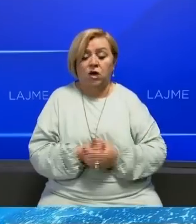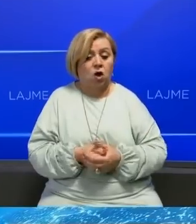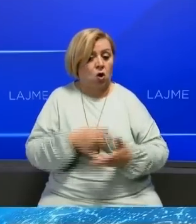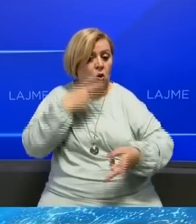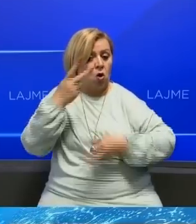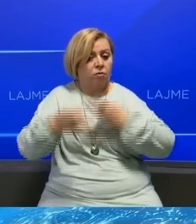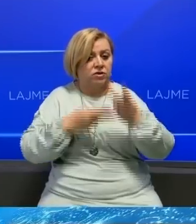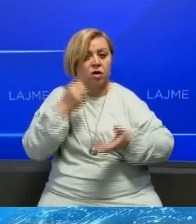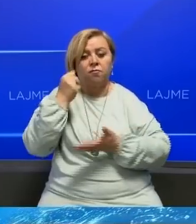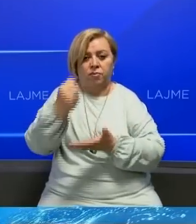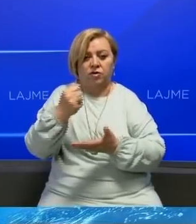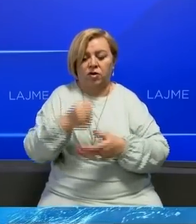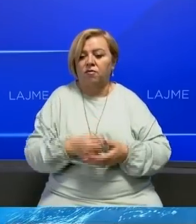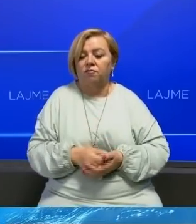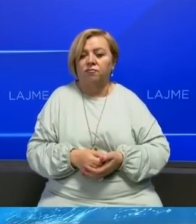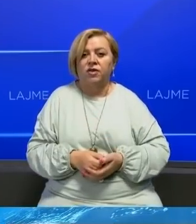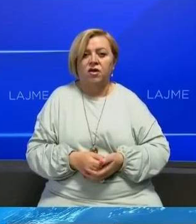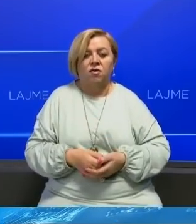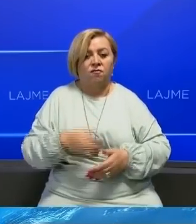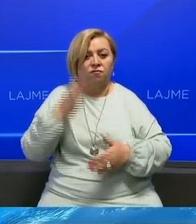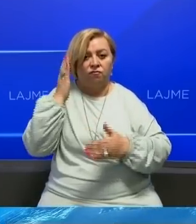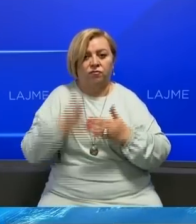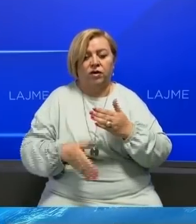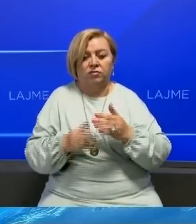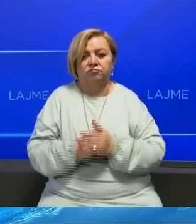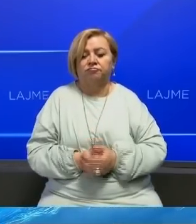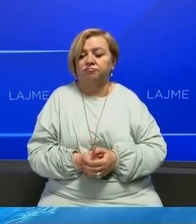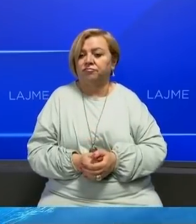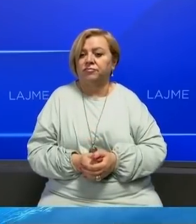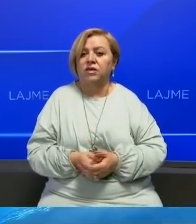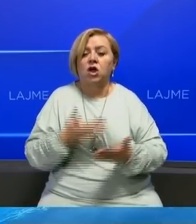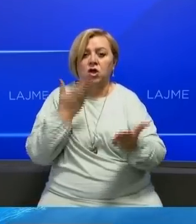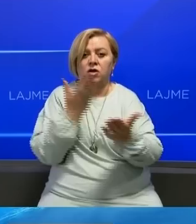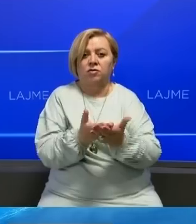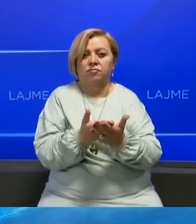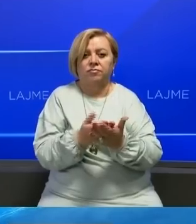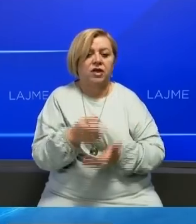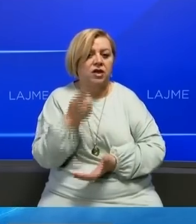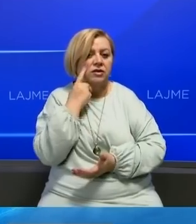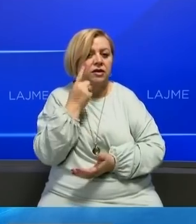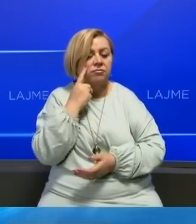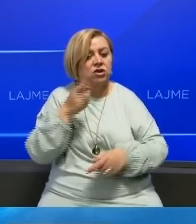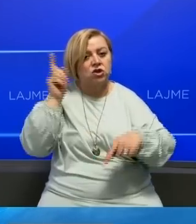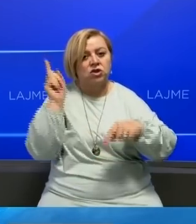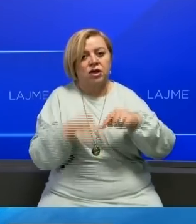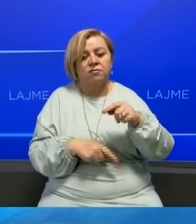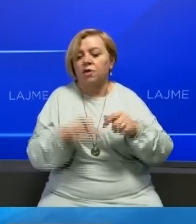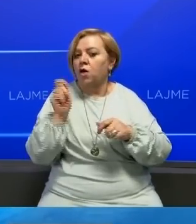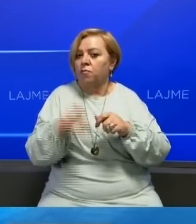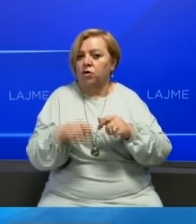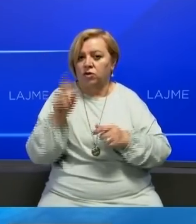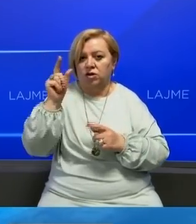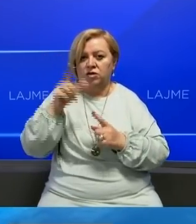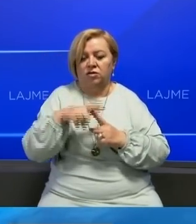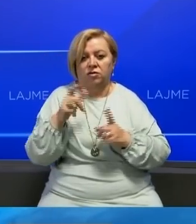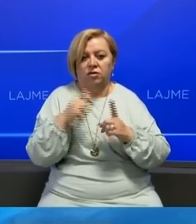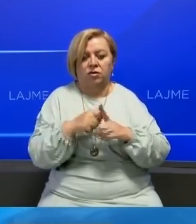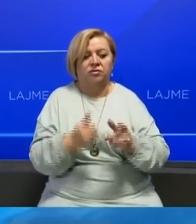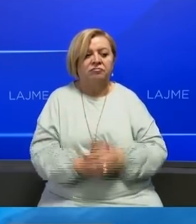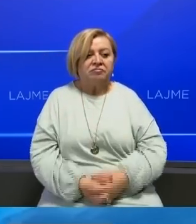Komisioni për bugjet në fundi ka adërguar Komisionit për Media rekomandimin për inicimin e shkarkimit të bordit të rëtë kës.